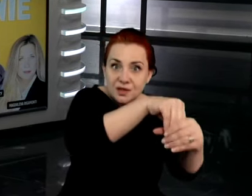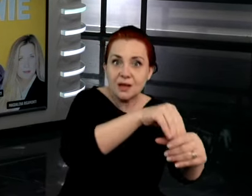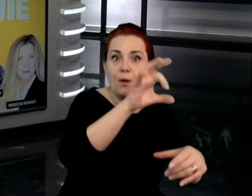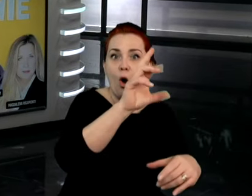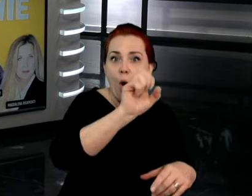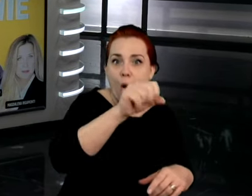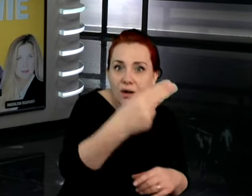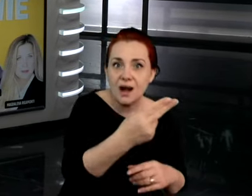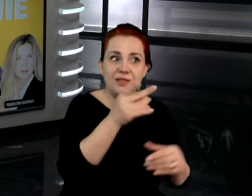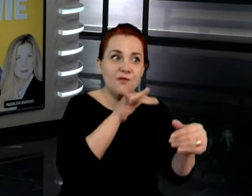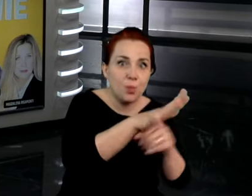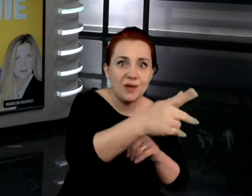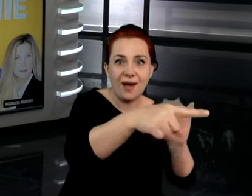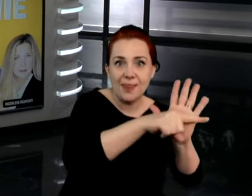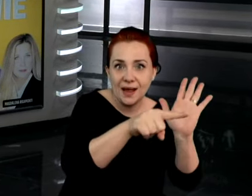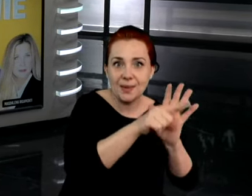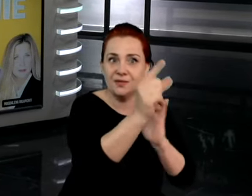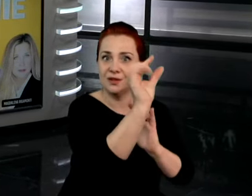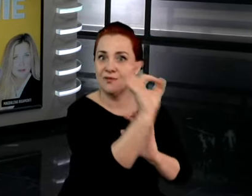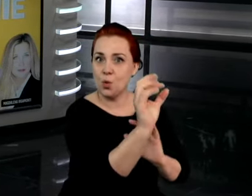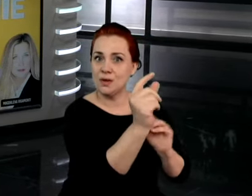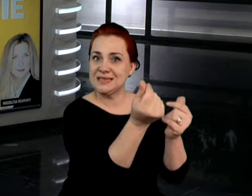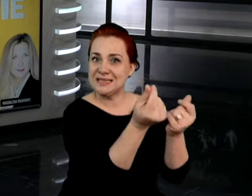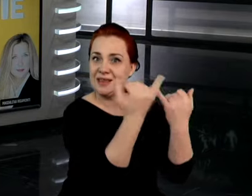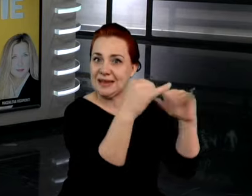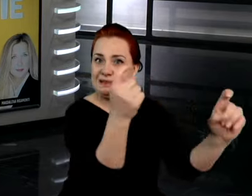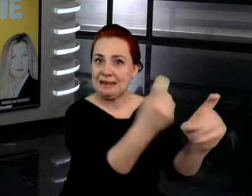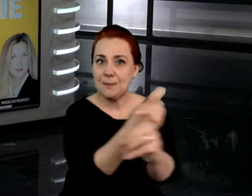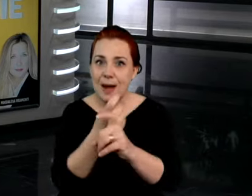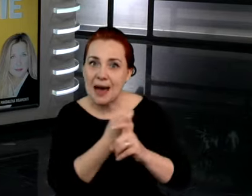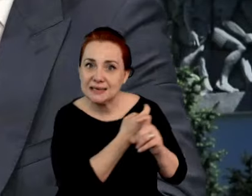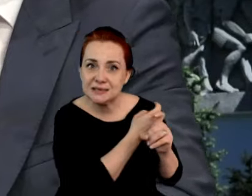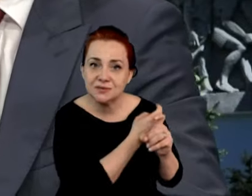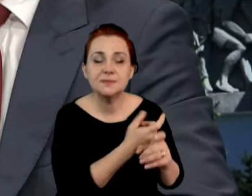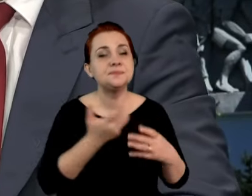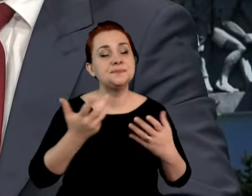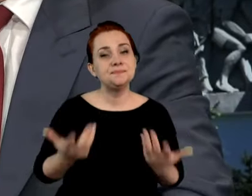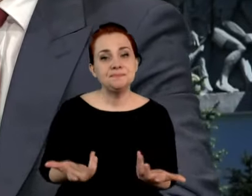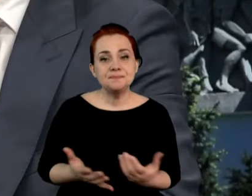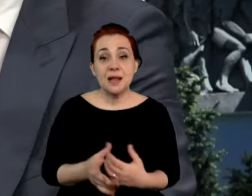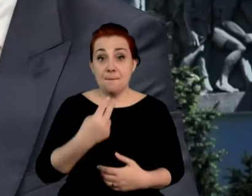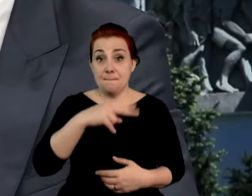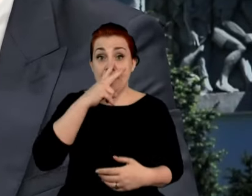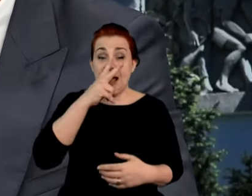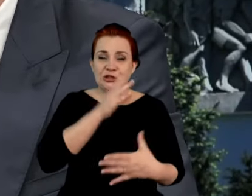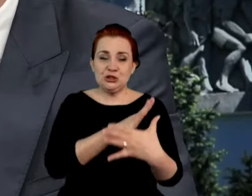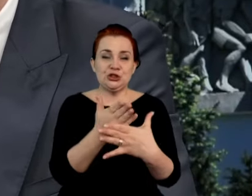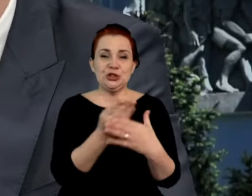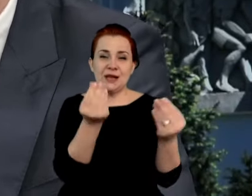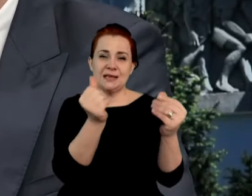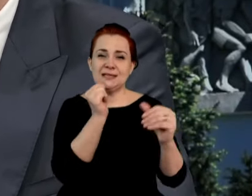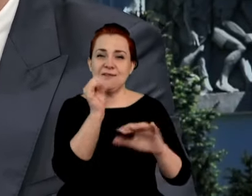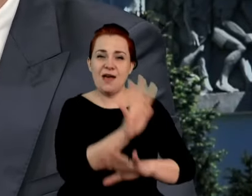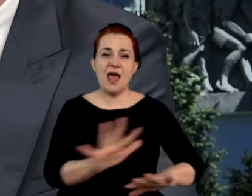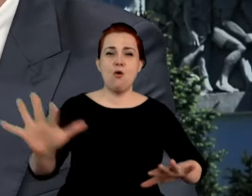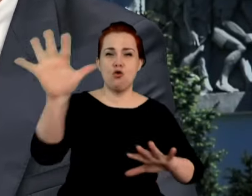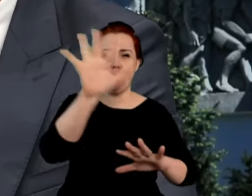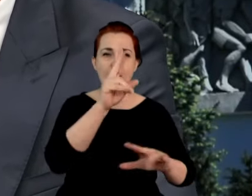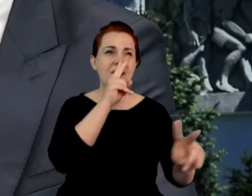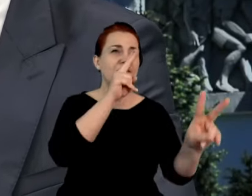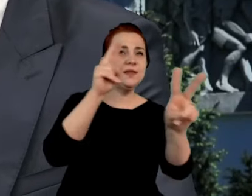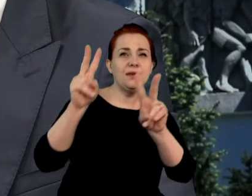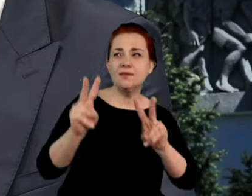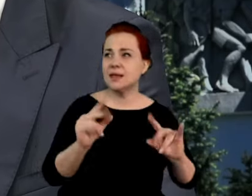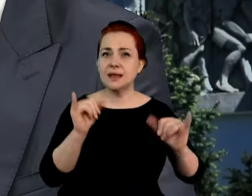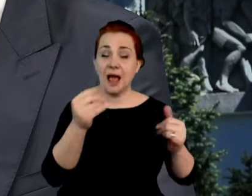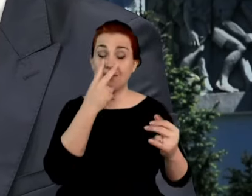wpływa negatywnie. Ale Latesa znowu się nie broni w tym sensie, że panie redaktorze, jak popatrzymy na średnie ceny w Europie, to widzimy, jak wygląda szok